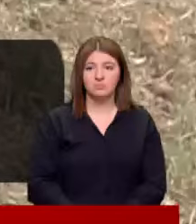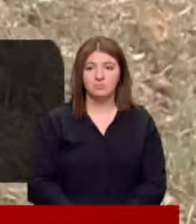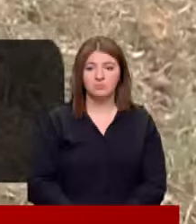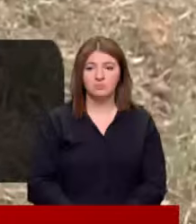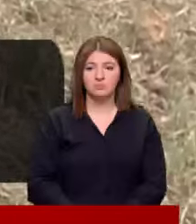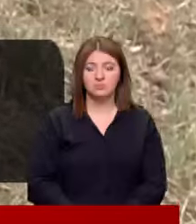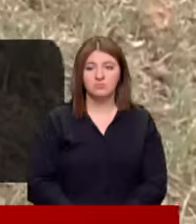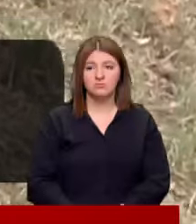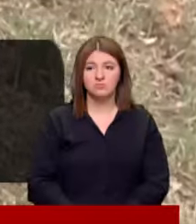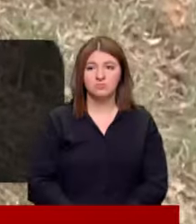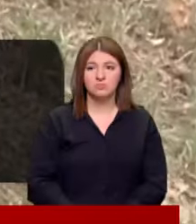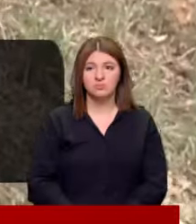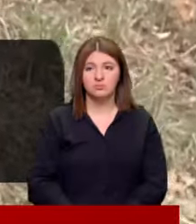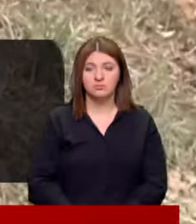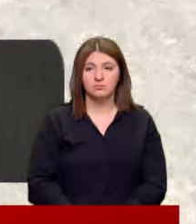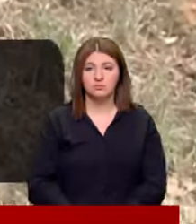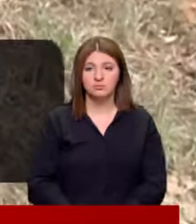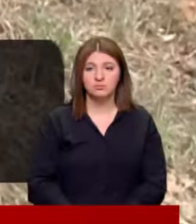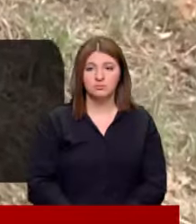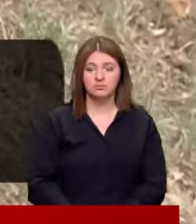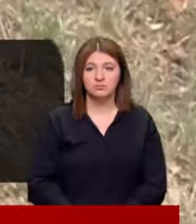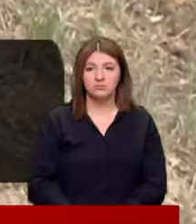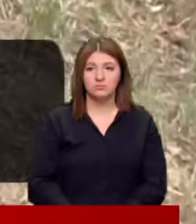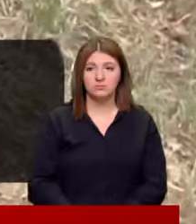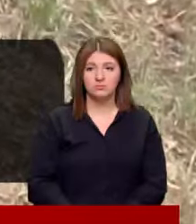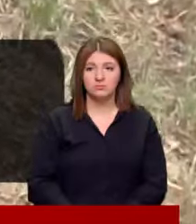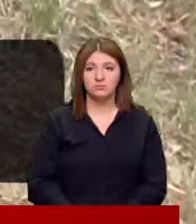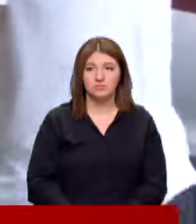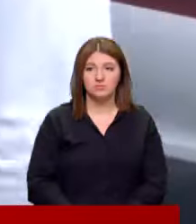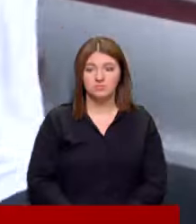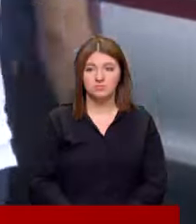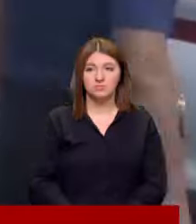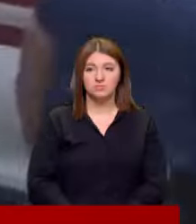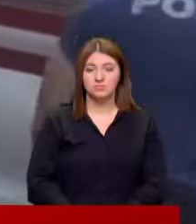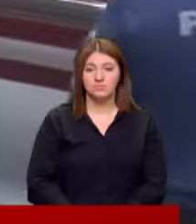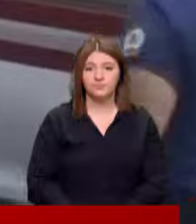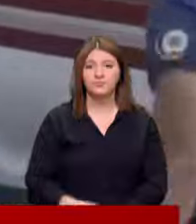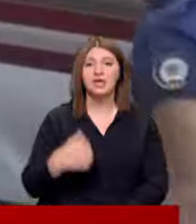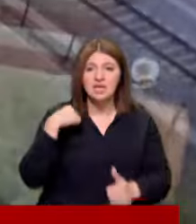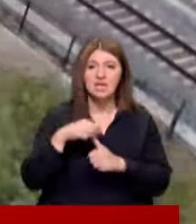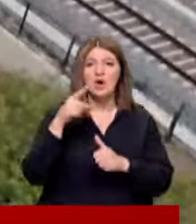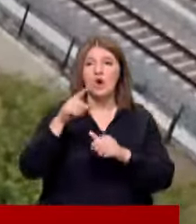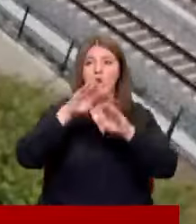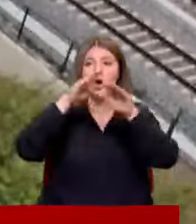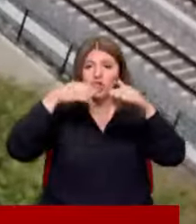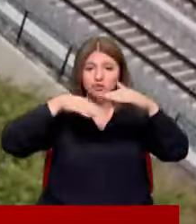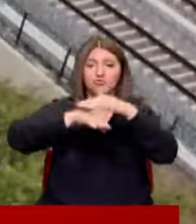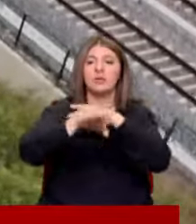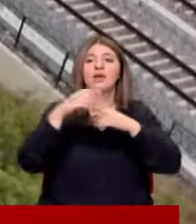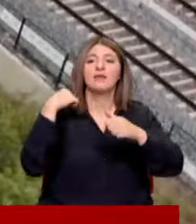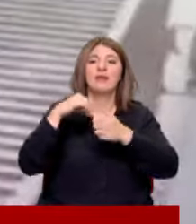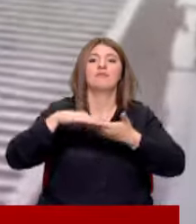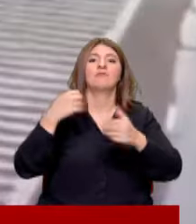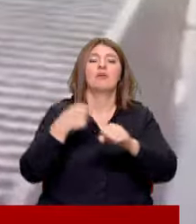Çok korktuk çocuklarımıza halde daha şoktayız Çocuklarından korktuk da hastaneye gidemiyoruz Yine o üst geçit yine tır